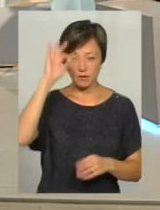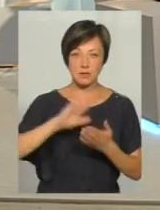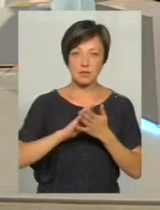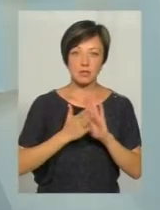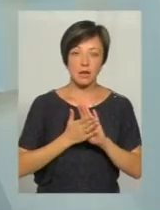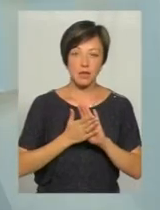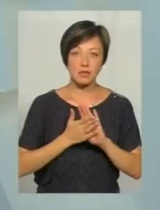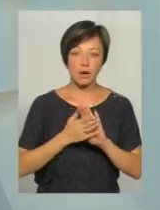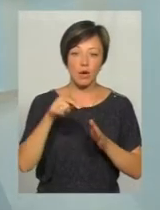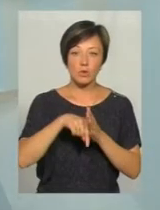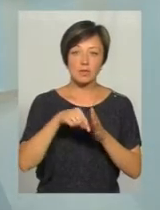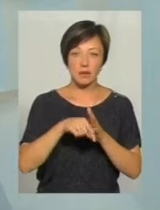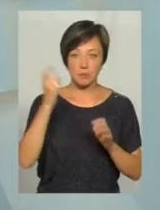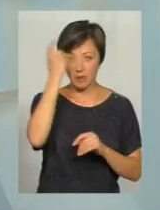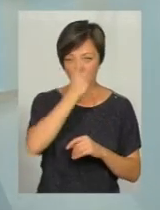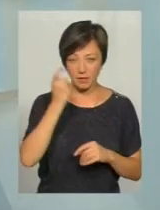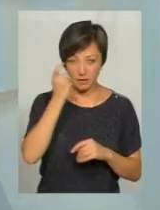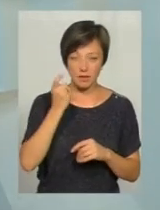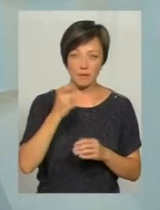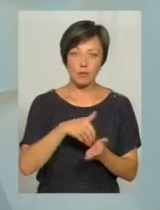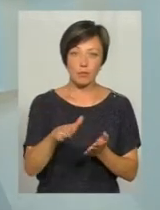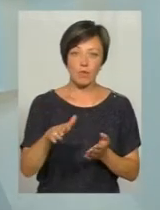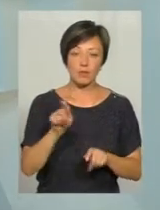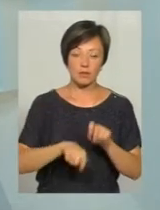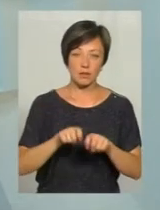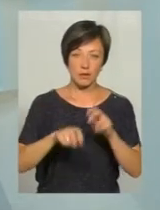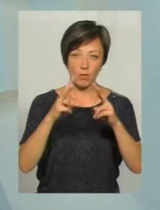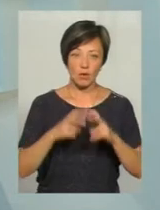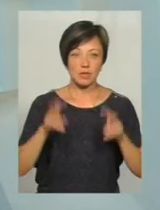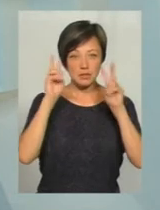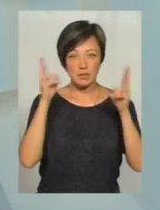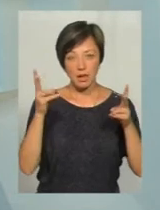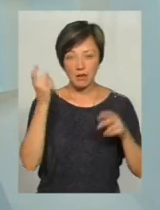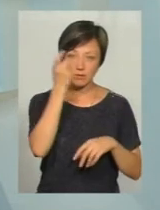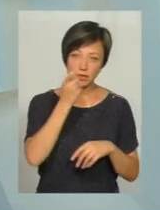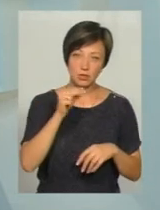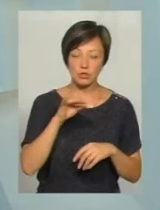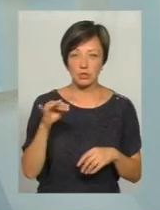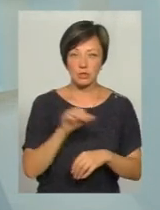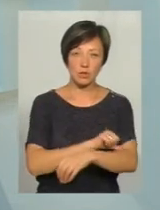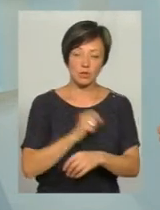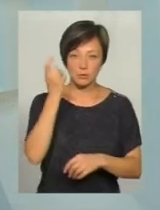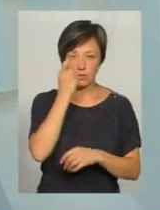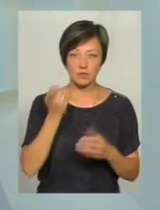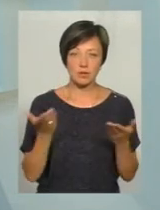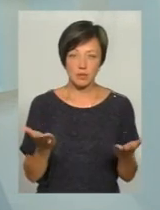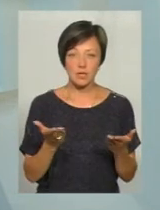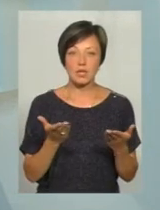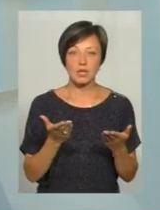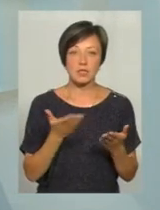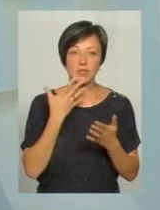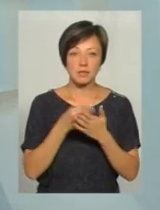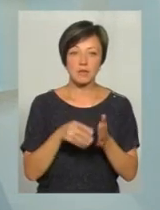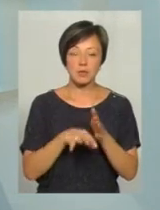з ознаками алкогольного сп'яніння. Вона відмовилась проходити огляд, тому ми не знаємо, чи це був стан алкогольного чи наркотичного сп'яніння. Вона свій вибір